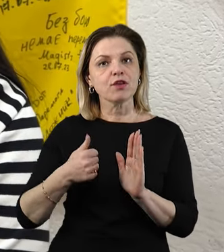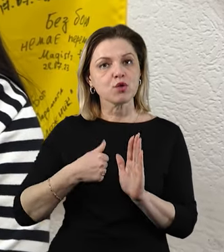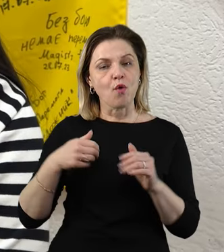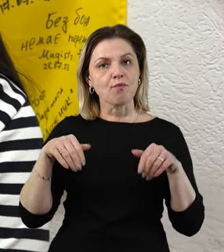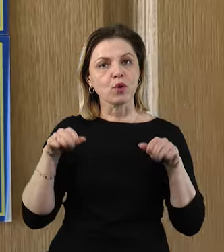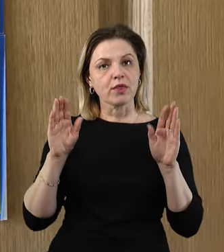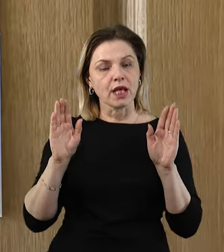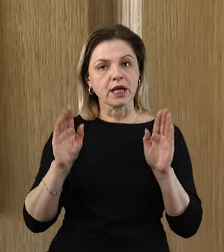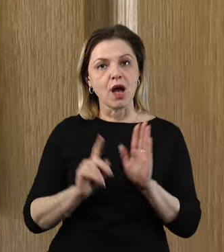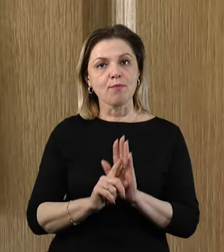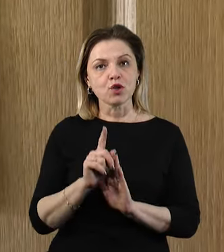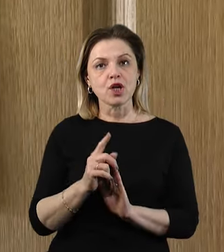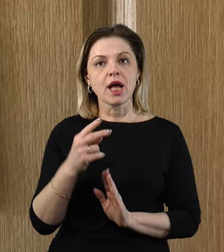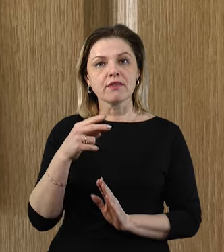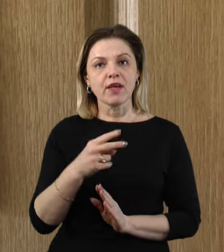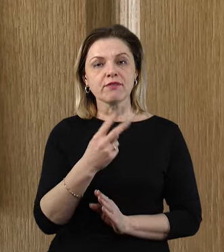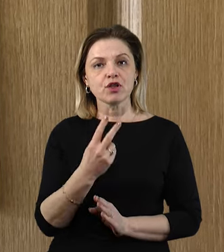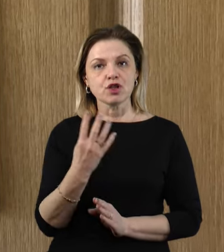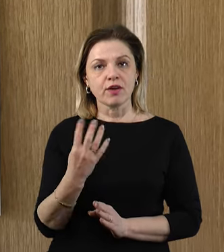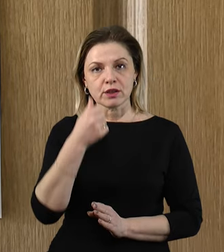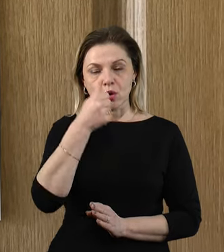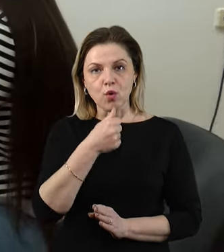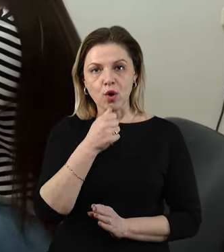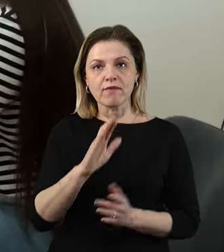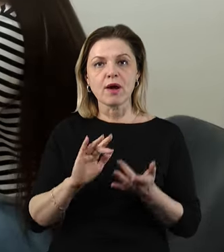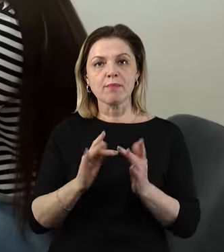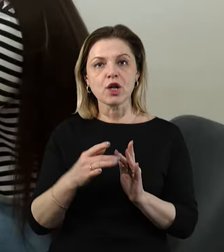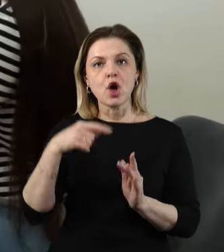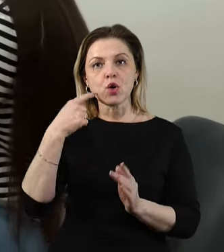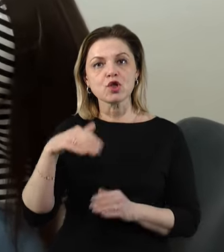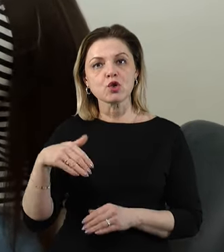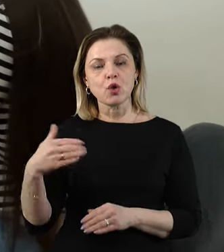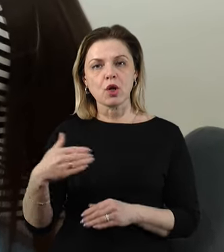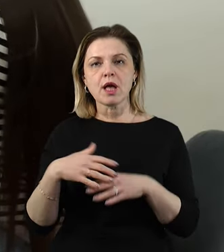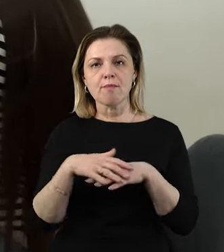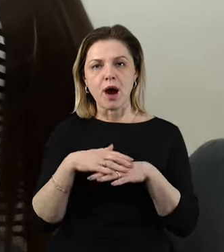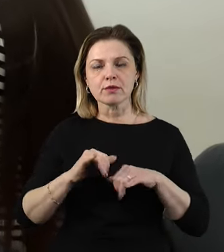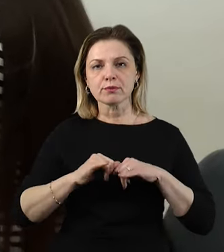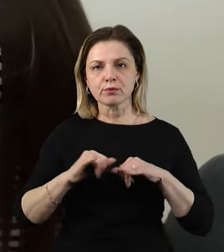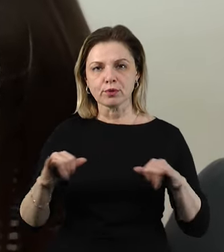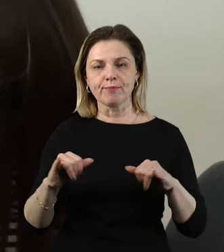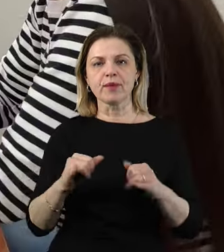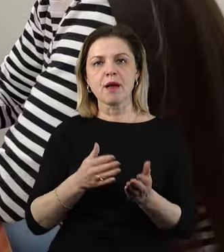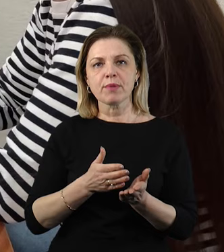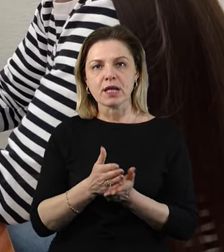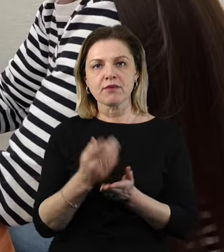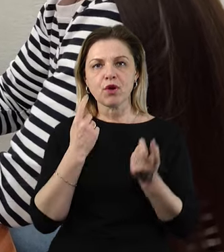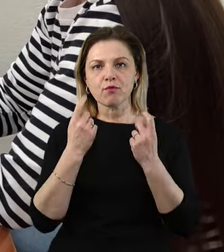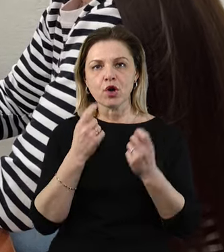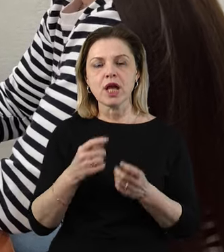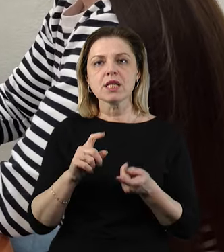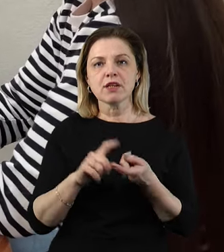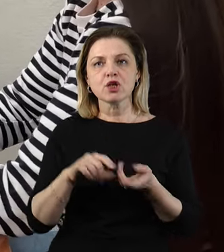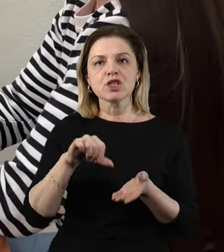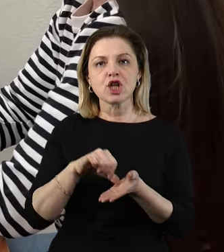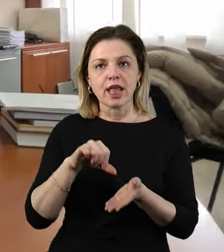військовополонених. З початку 2024 року в соціальних мережах російська сторона масово поширює ІПСО, спрямоване на членів родин